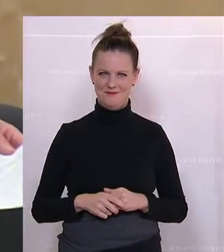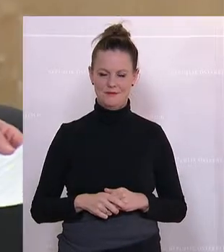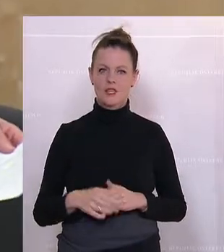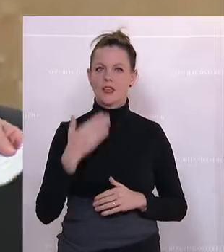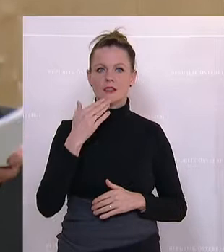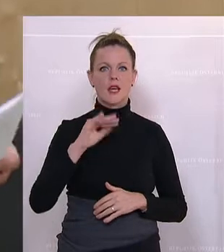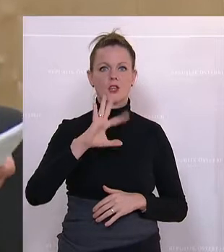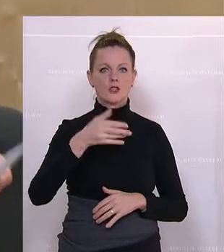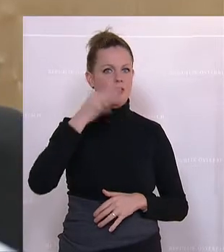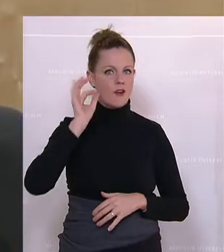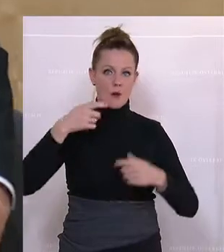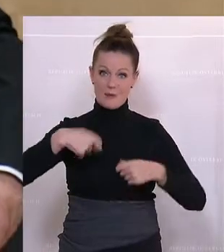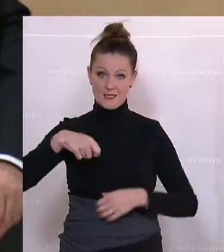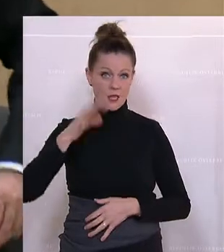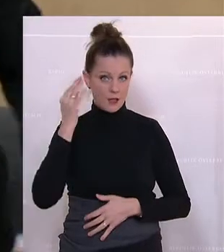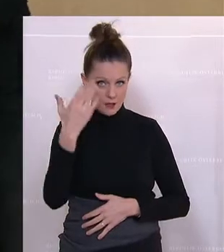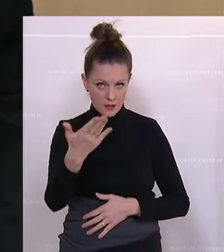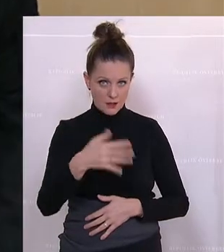Dankeschön, Frau Präsidentin, meine Damen und Herren.